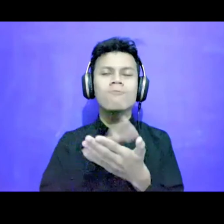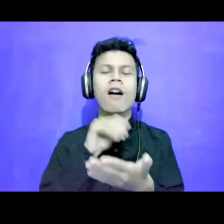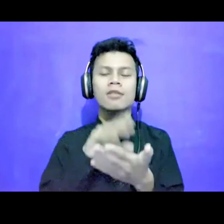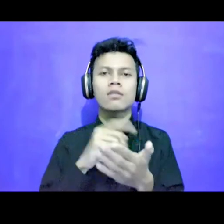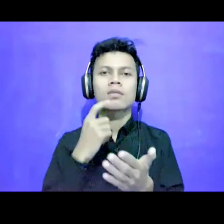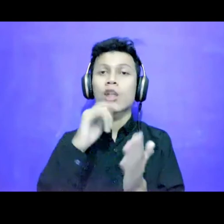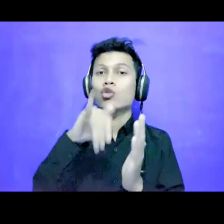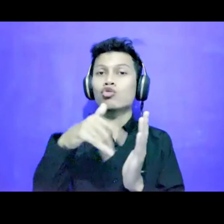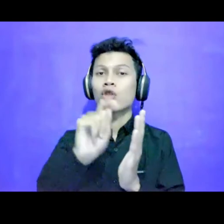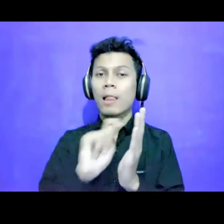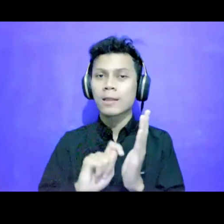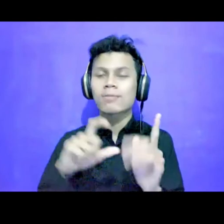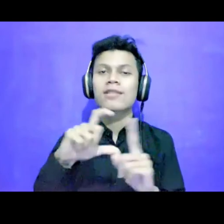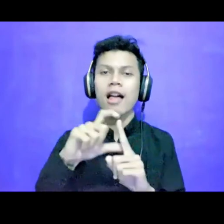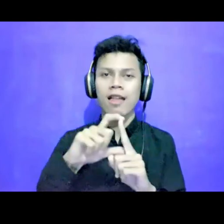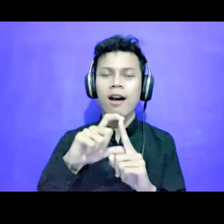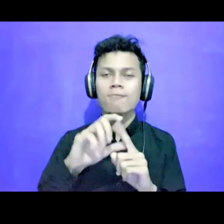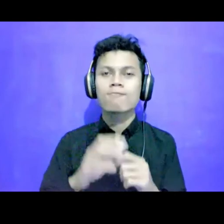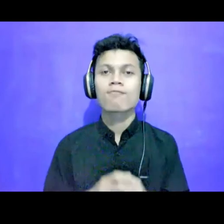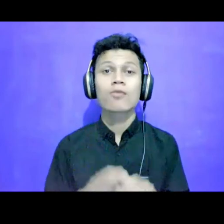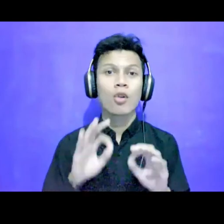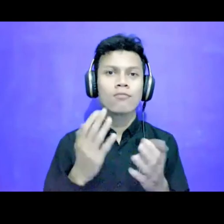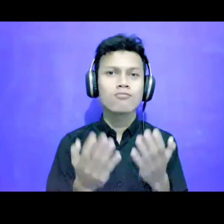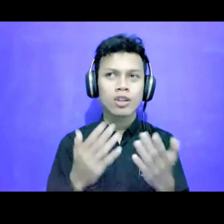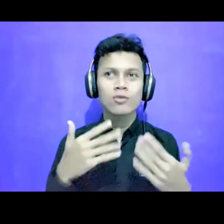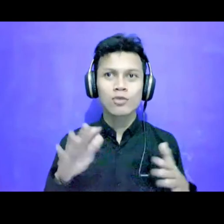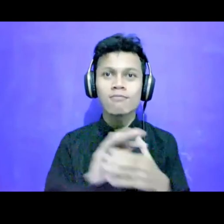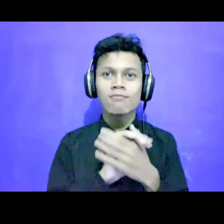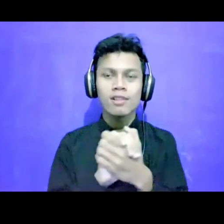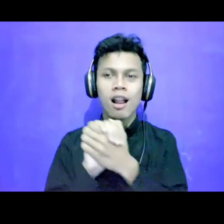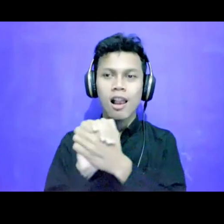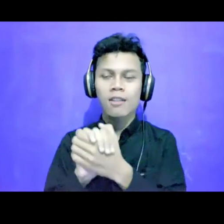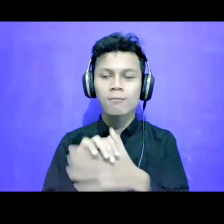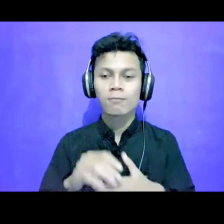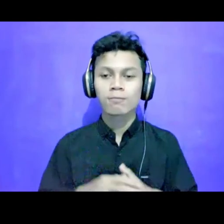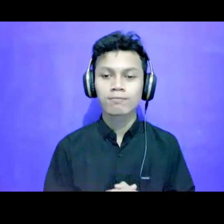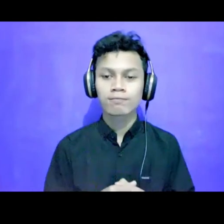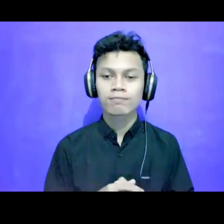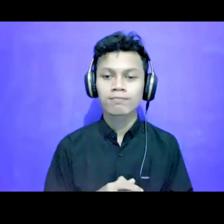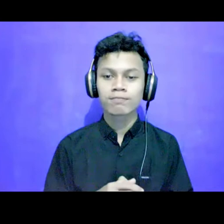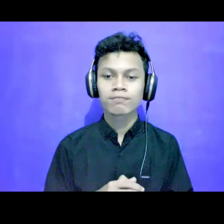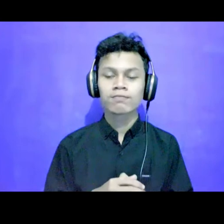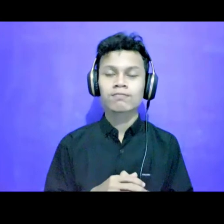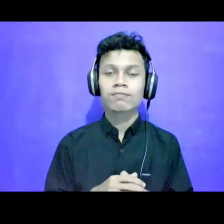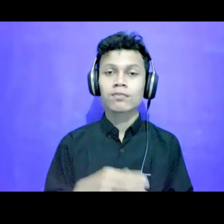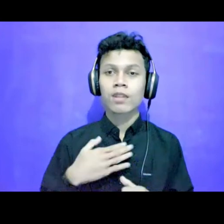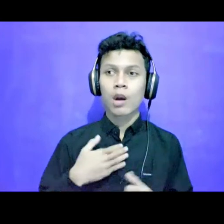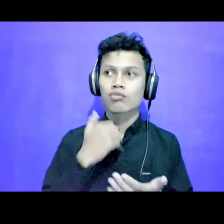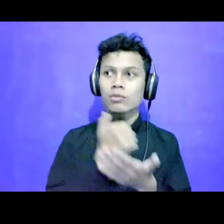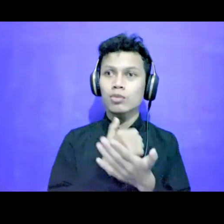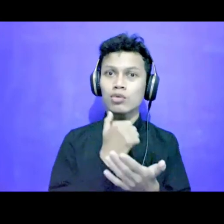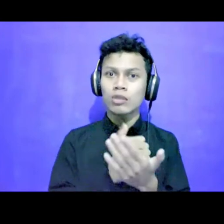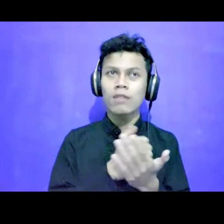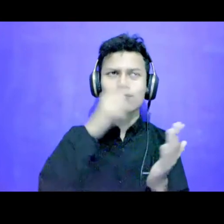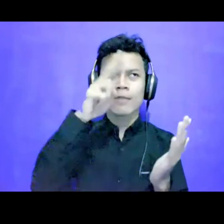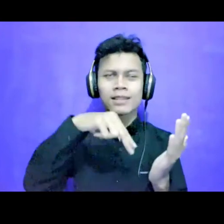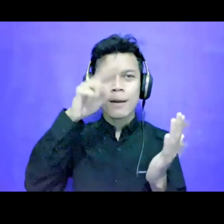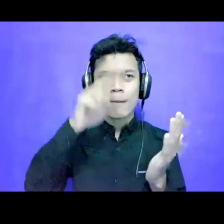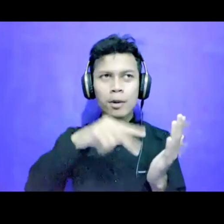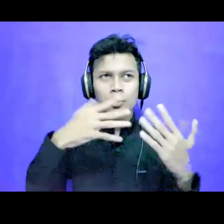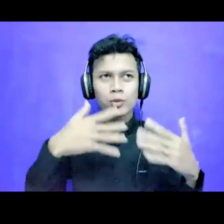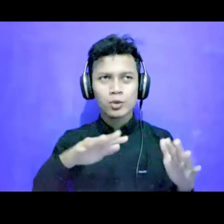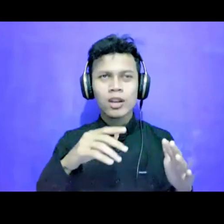Itu mungkin perkenalan singkat dari saya Aku sih sebenarnya sudah baca-baca juga beberapa